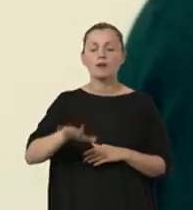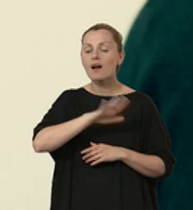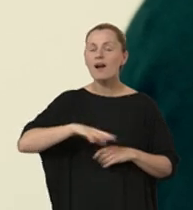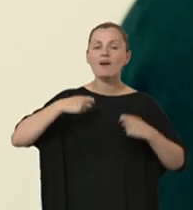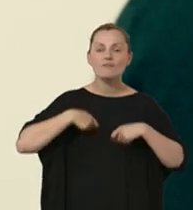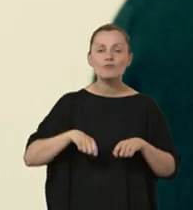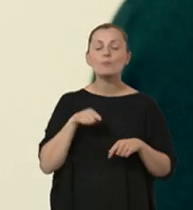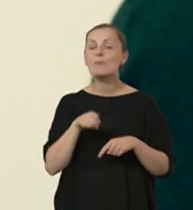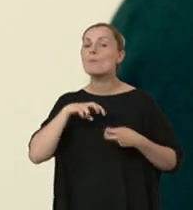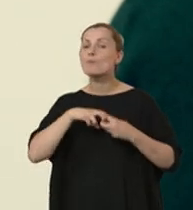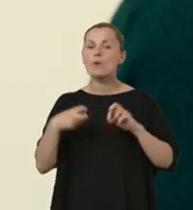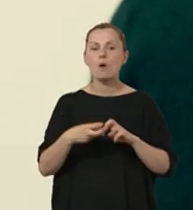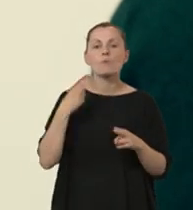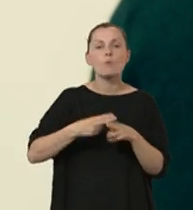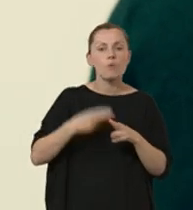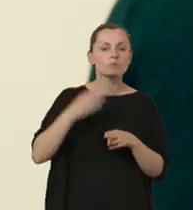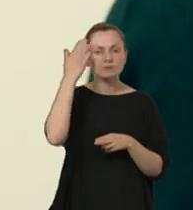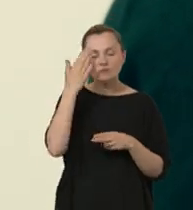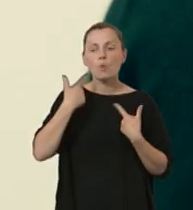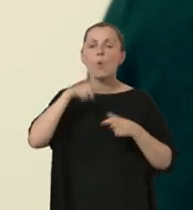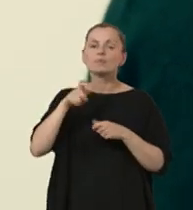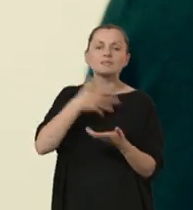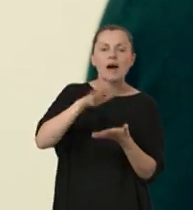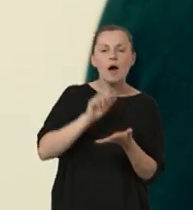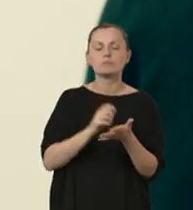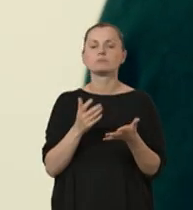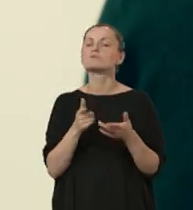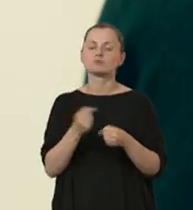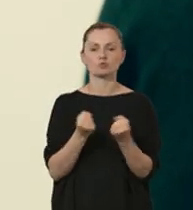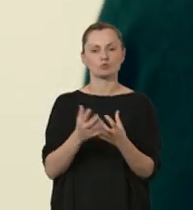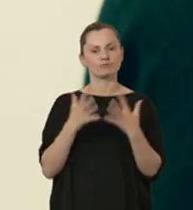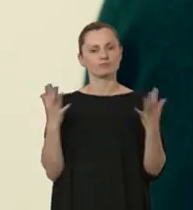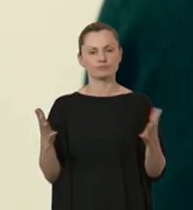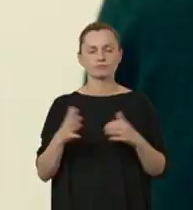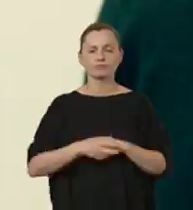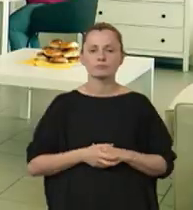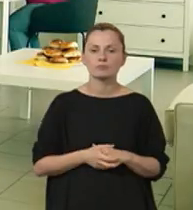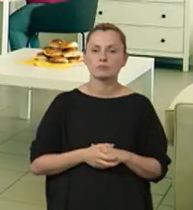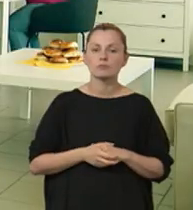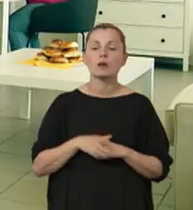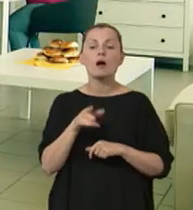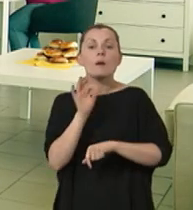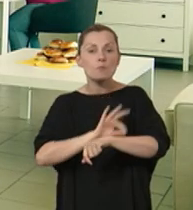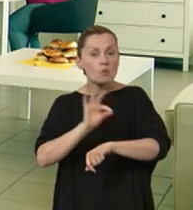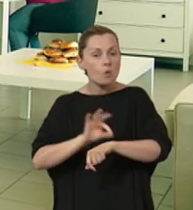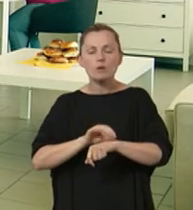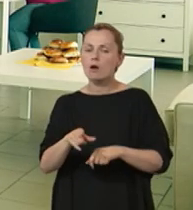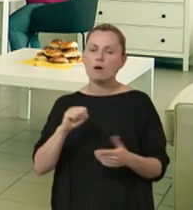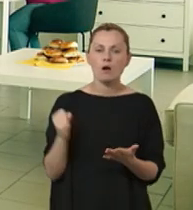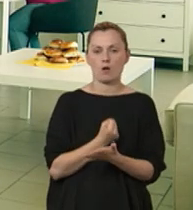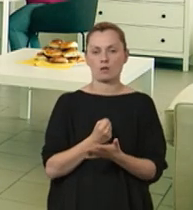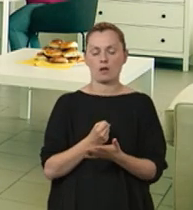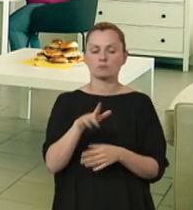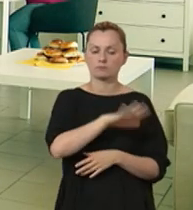Na terenach wiejskich ten problem chorób psychicznych, osób z zaburzeniami jest szeroki, trzeba powiedzieć. Takie projekty są